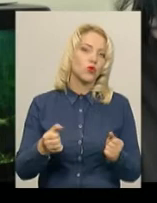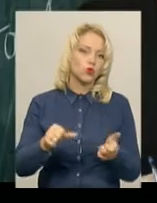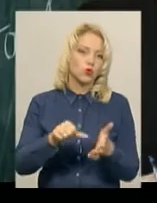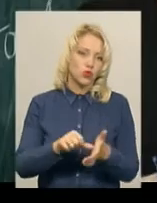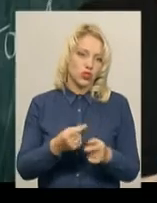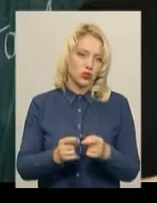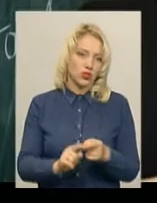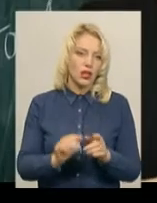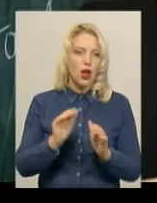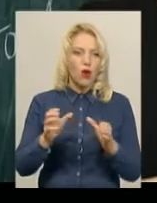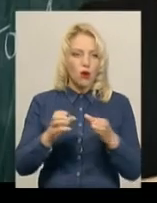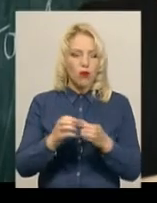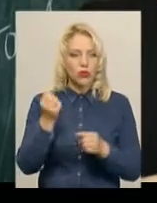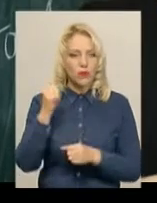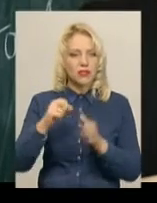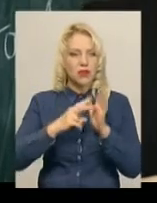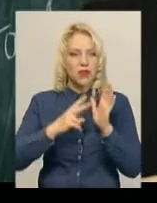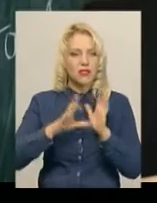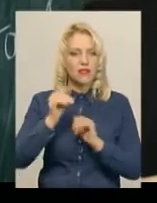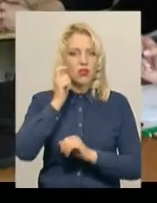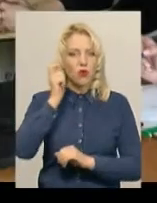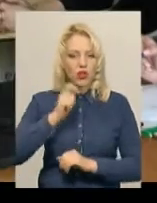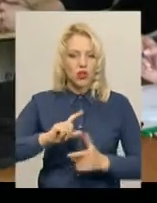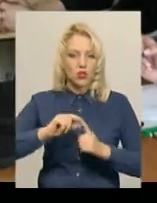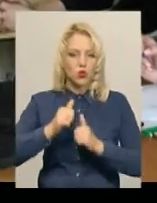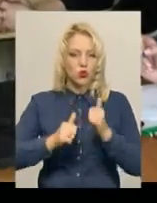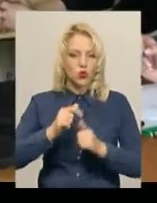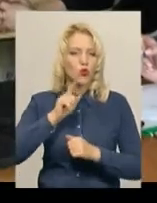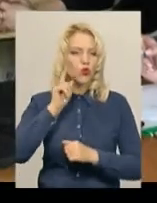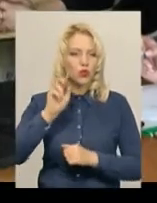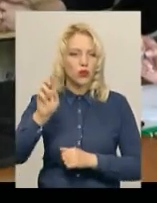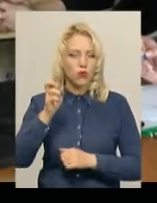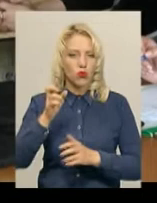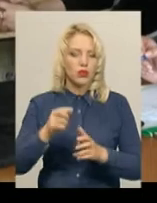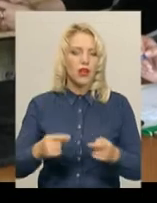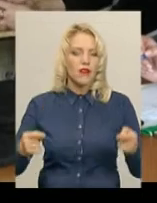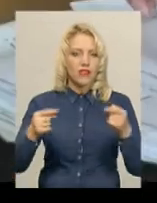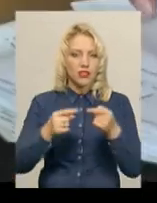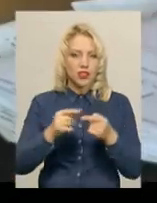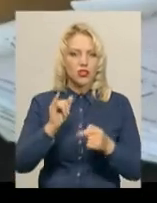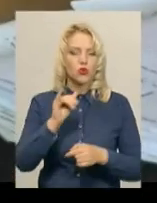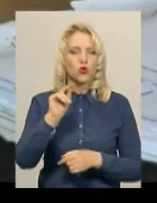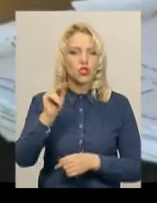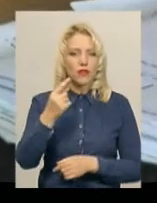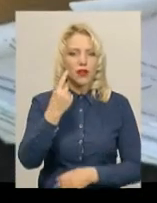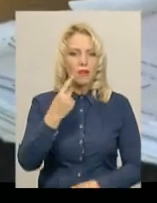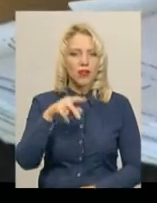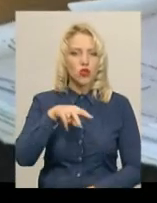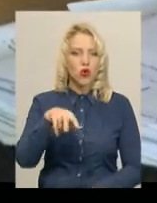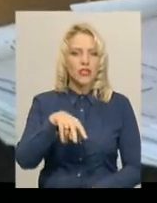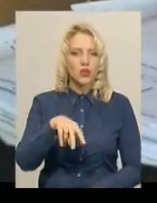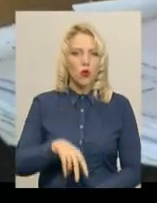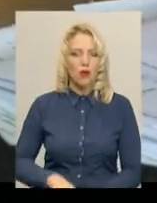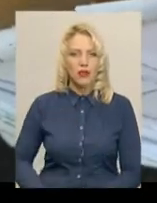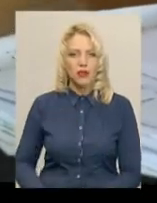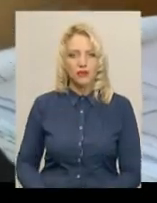в них. Команду переможця 17-го всеукраїнського турніру юних біологів визначать у четвер, 1 листопада. Наталя Сідова, Дам'ян Цегольник,